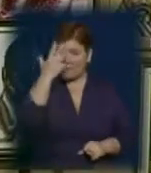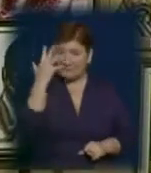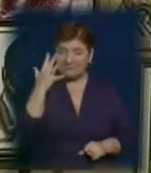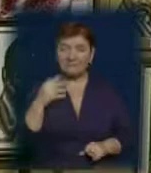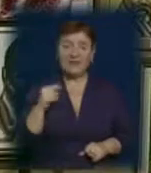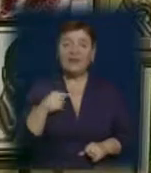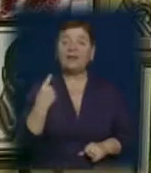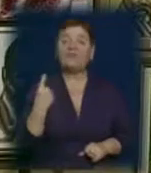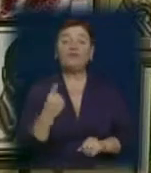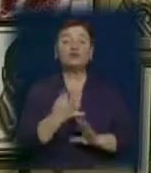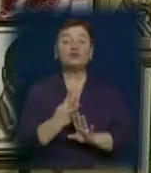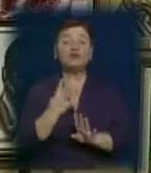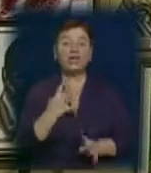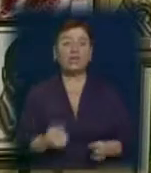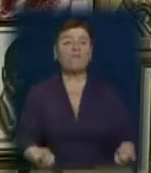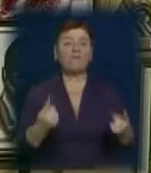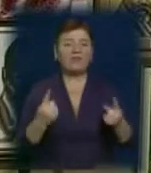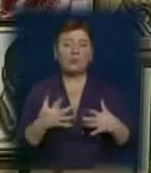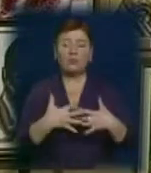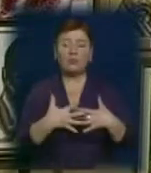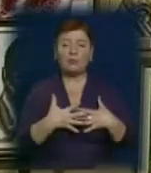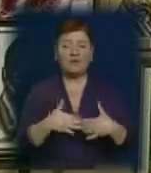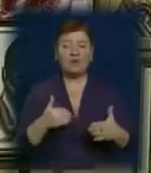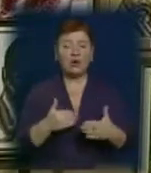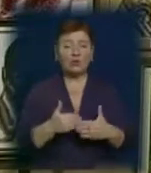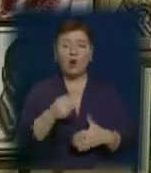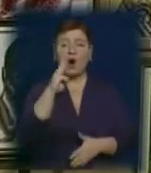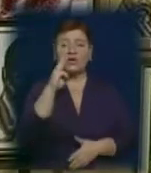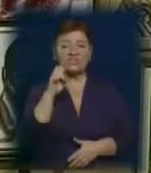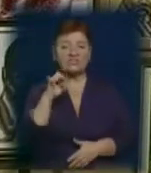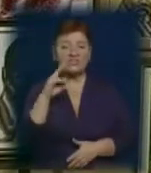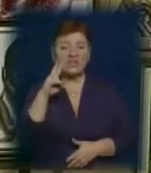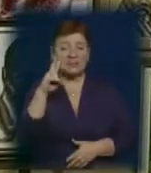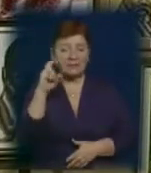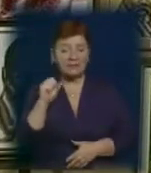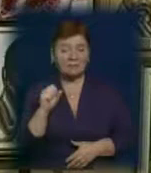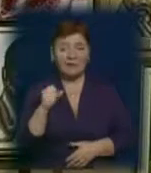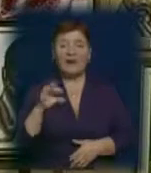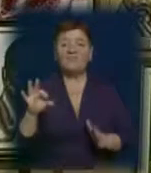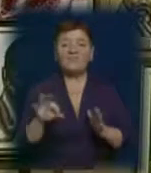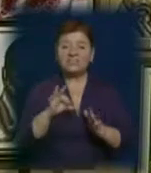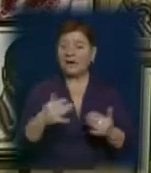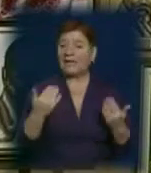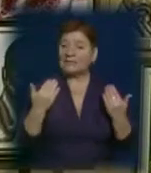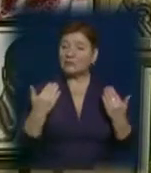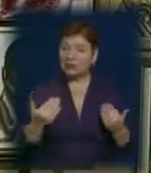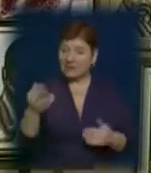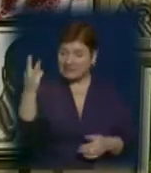і в першу чергу велику безмежну любов до Шевченка. Вишивка і сучасна,